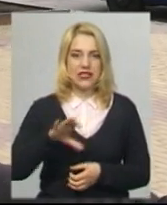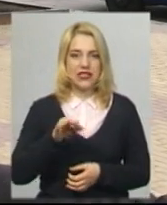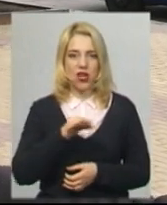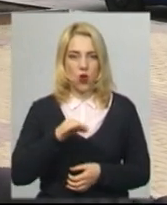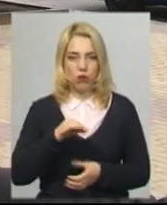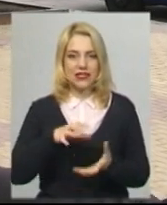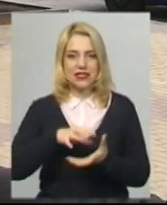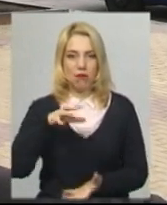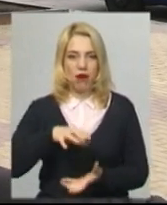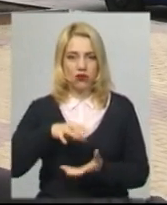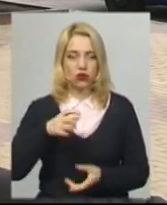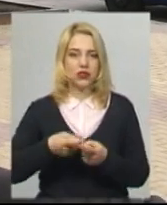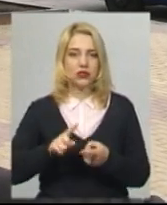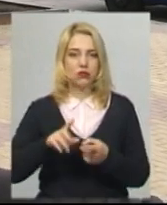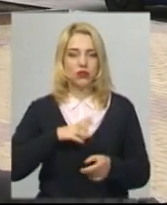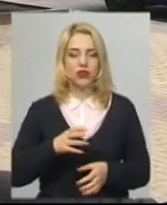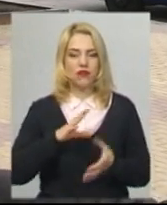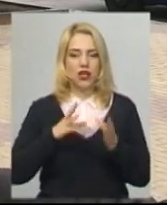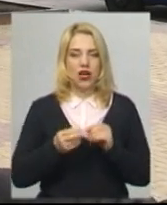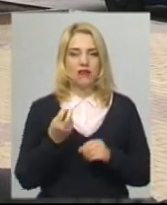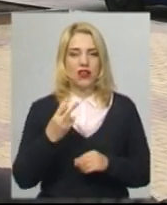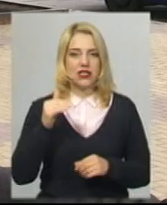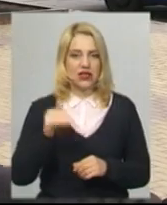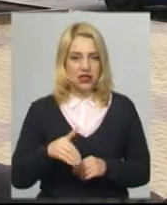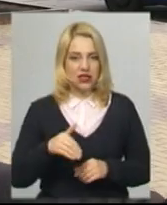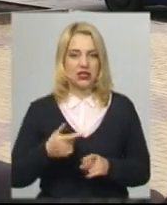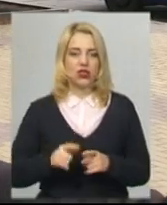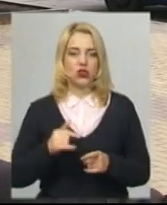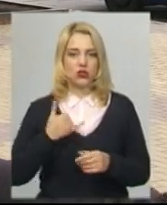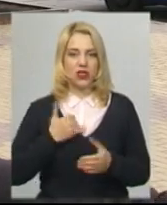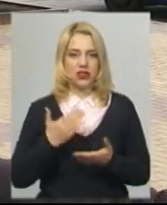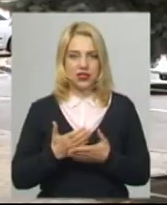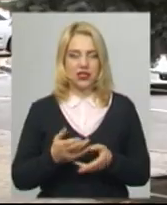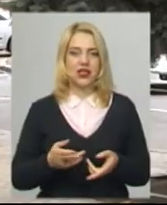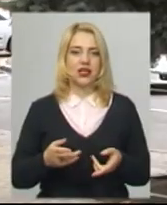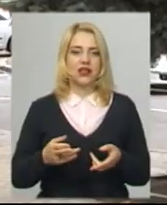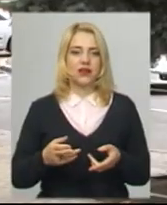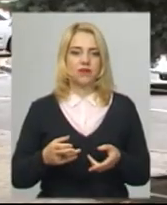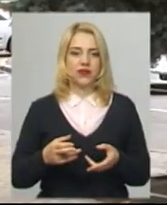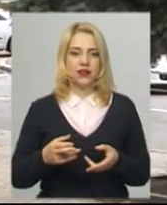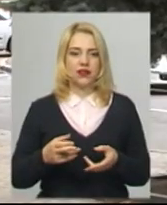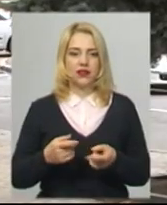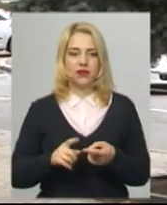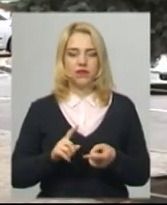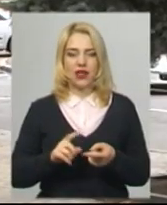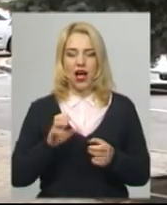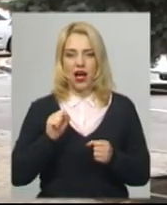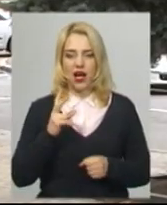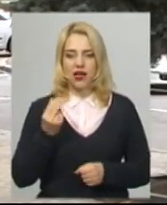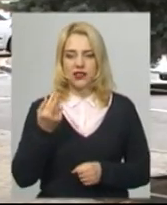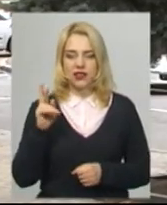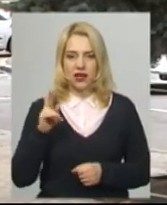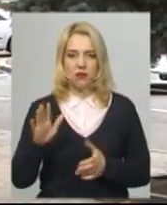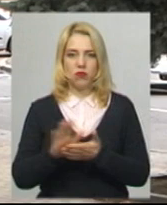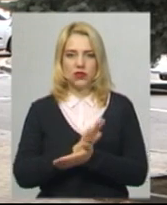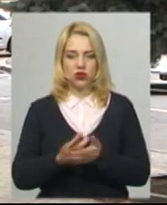по країні це було близько 12 тисяч. В нас також є на вільному залишки паски на відділення. Акція по безкоштовній доставці